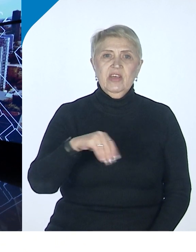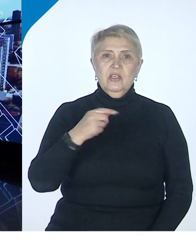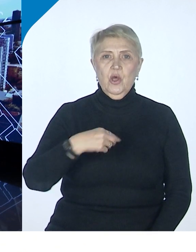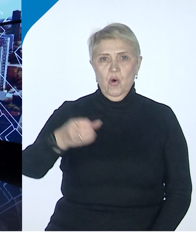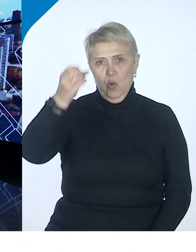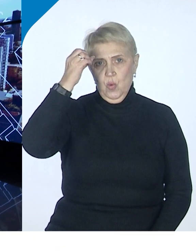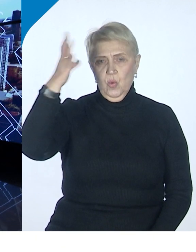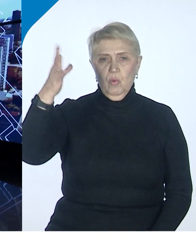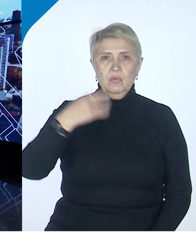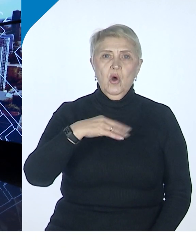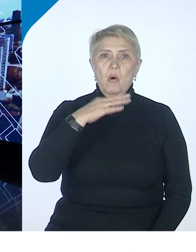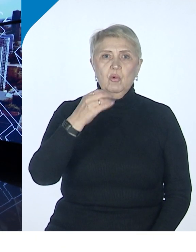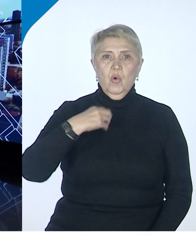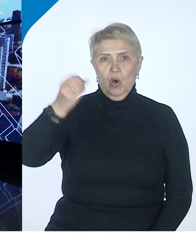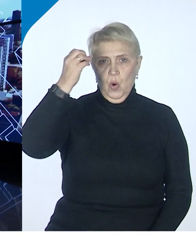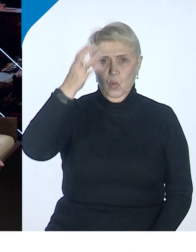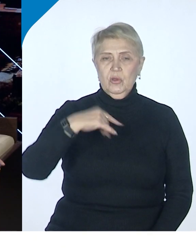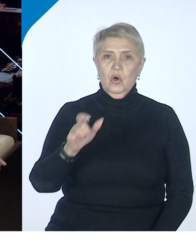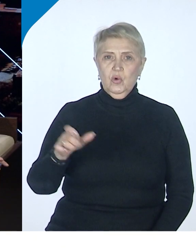действительно, много очень умных людей.